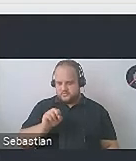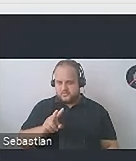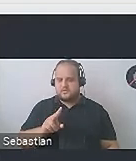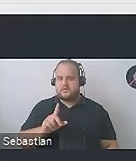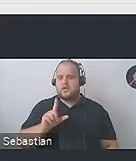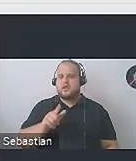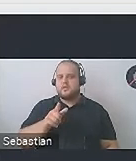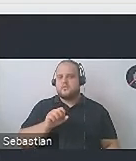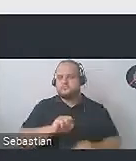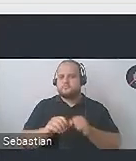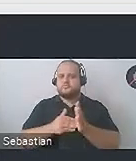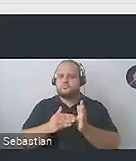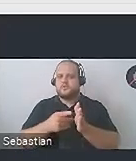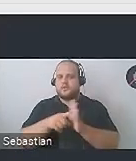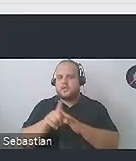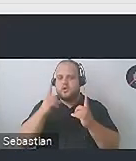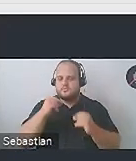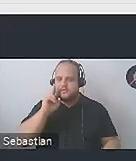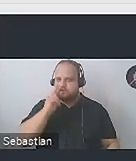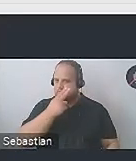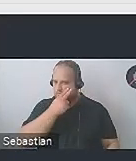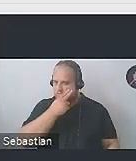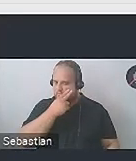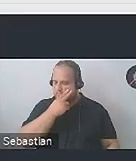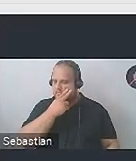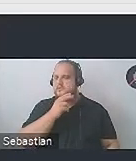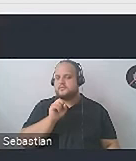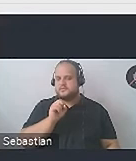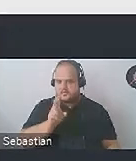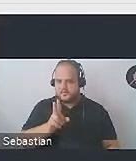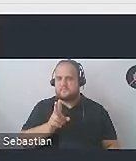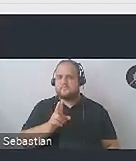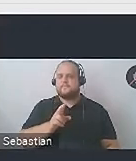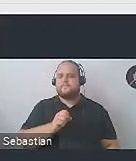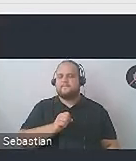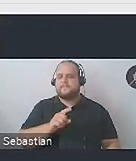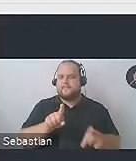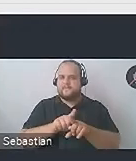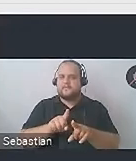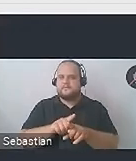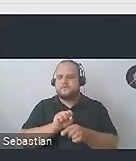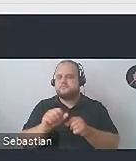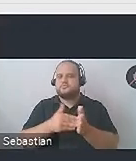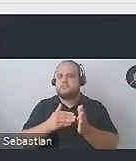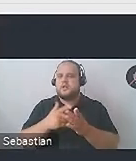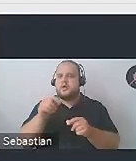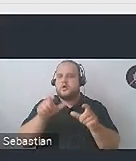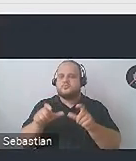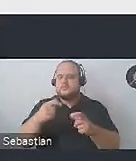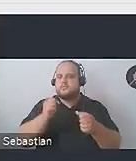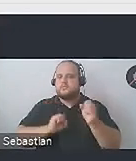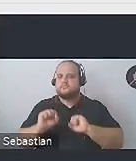które jest bardzo przydatne dla osób niewidomych, owszem, ale jest też ekstremalnie przydatne dla osób z